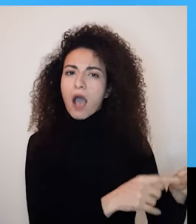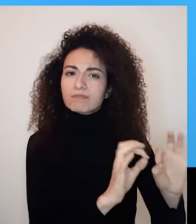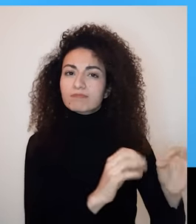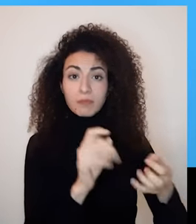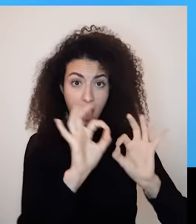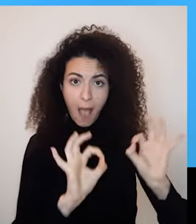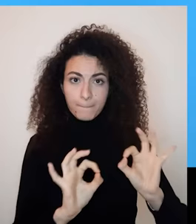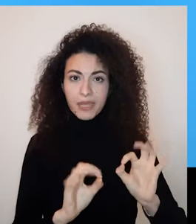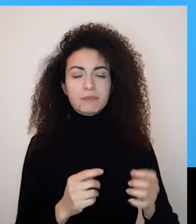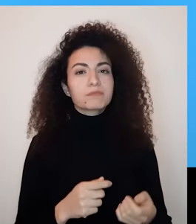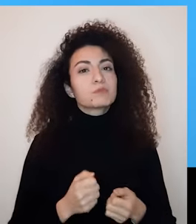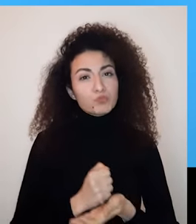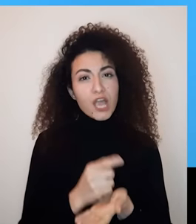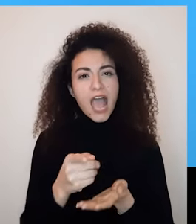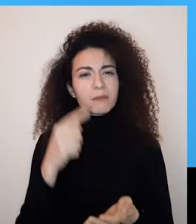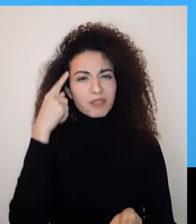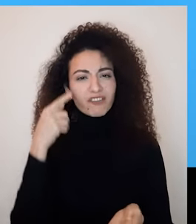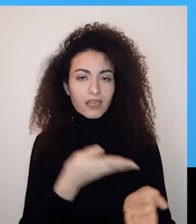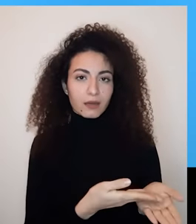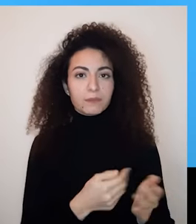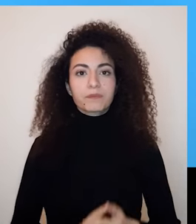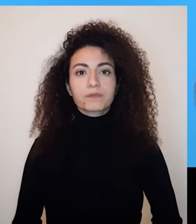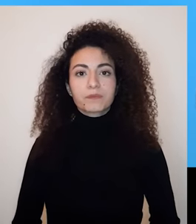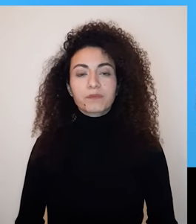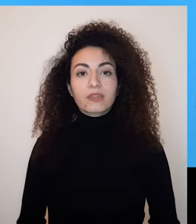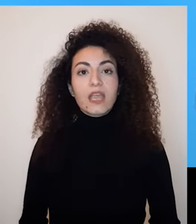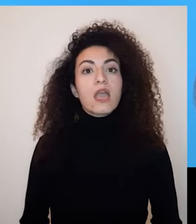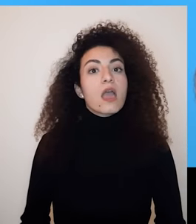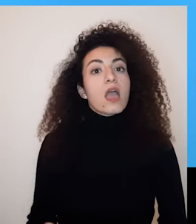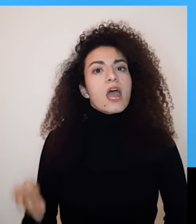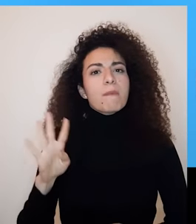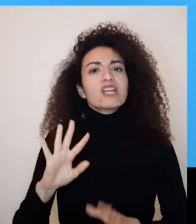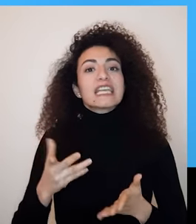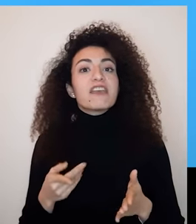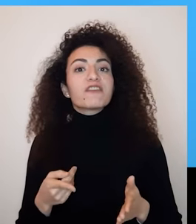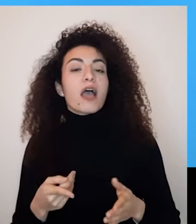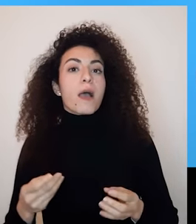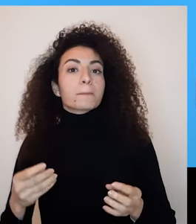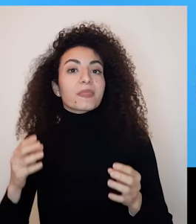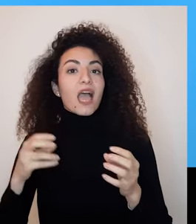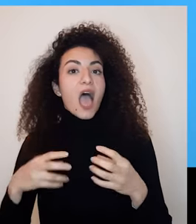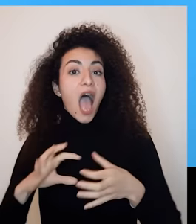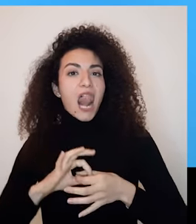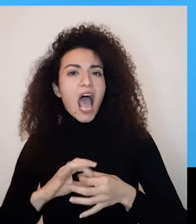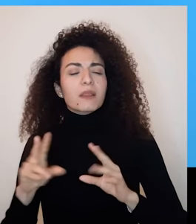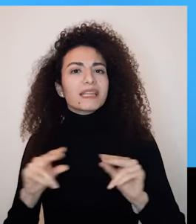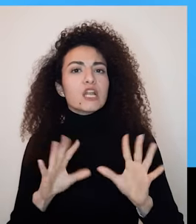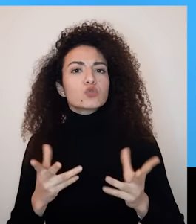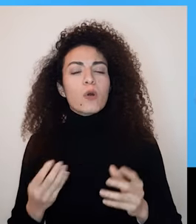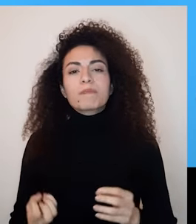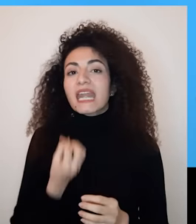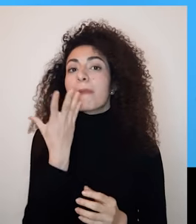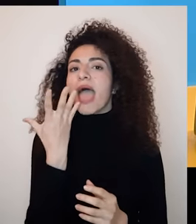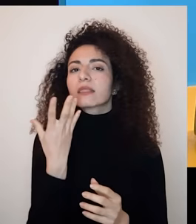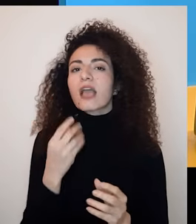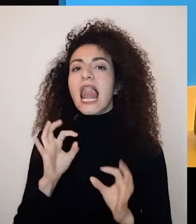أصدقائك؟ هل هناك نوع معين من الصدقات التي تحتاج للتغذية؟ أدعوك لإكمال الجدوى الموجود في الموحق لتسهيل